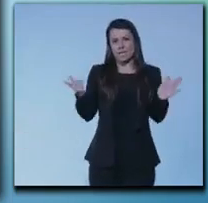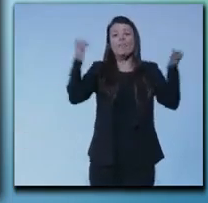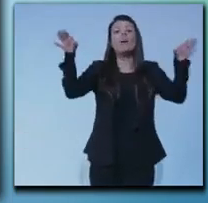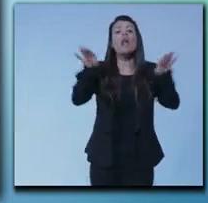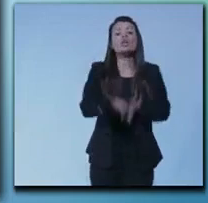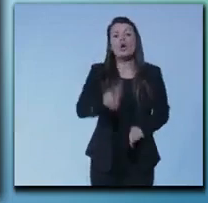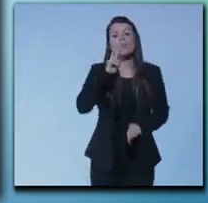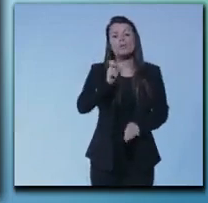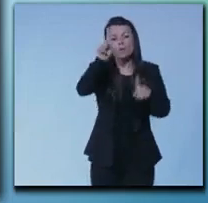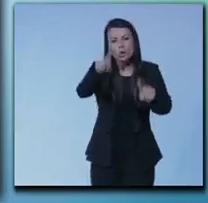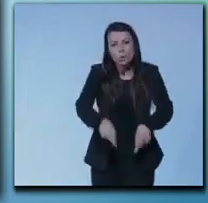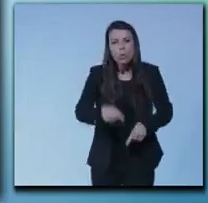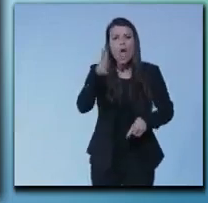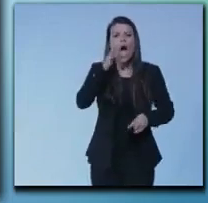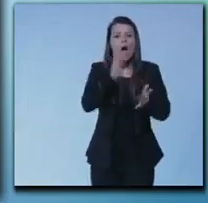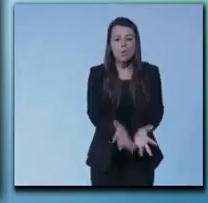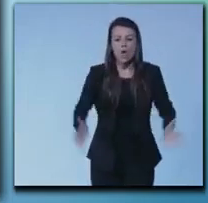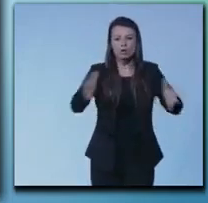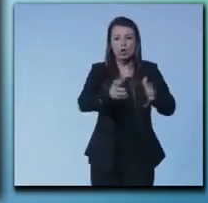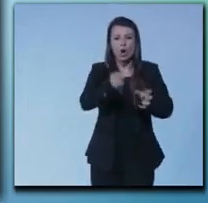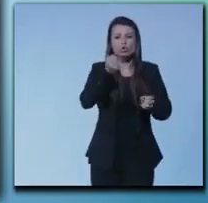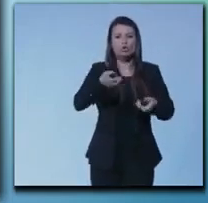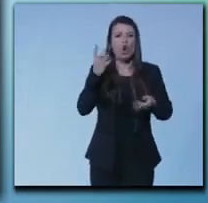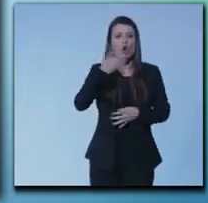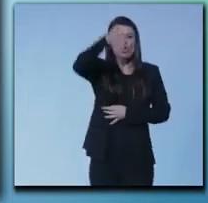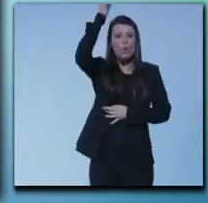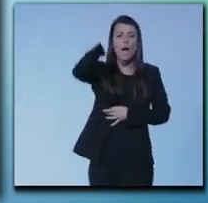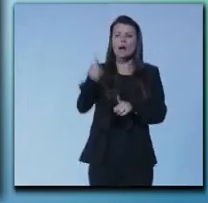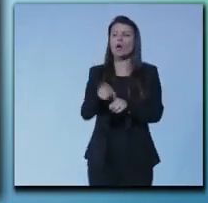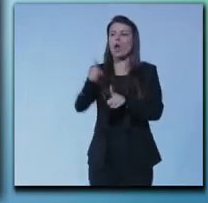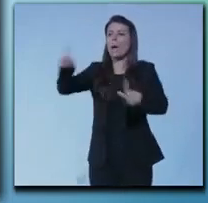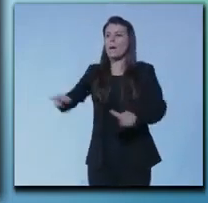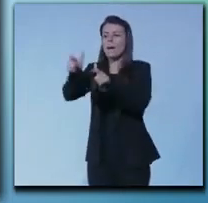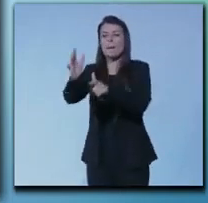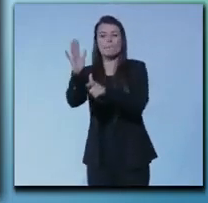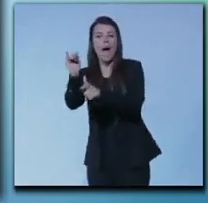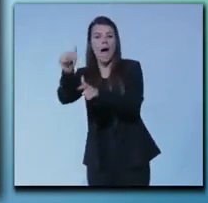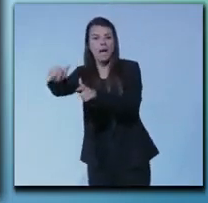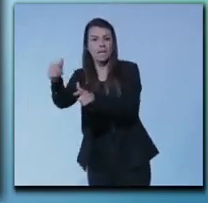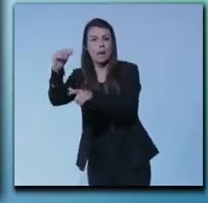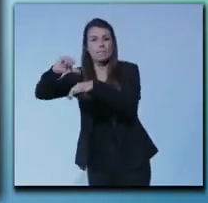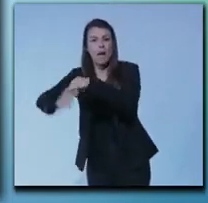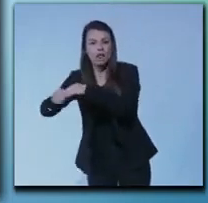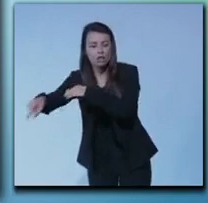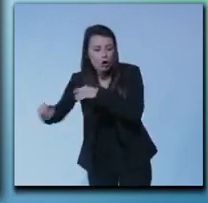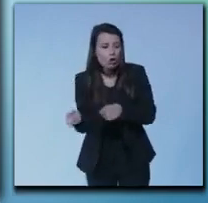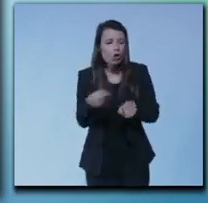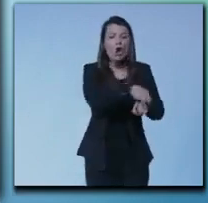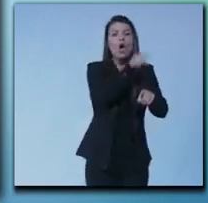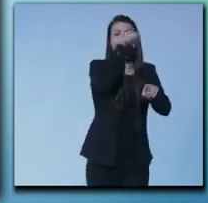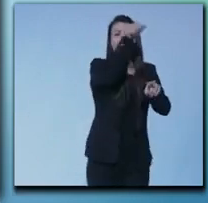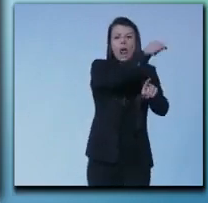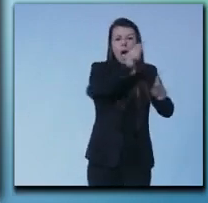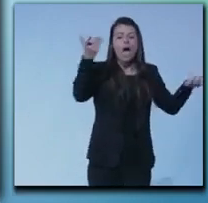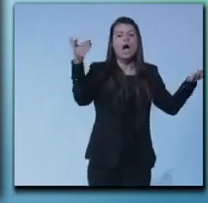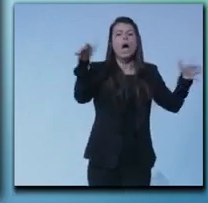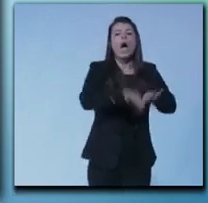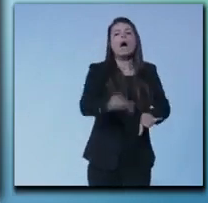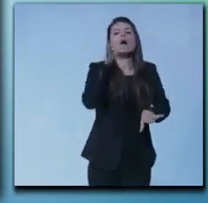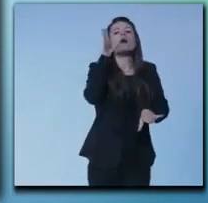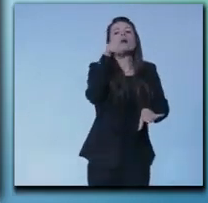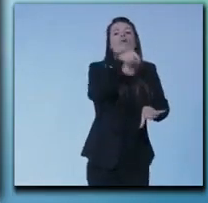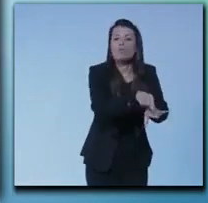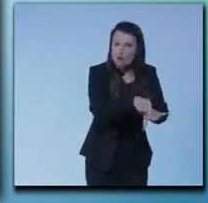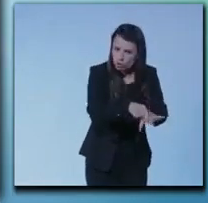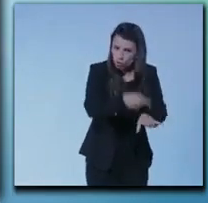Valtrompia ci mancava effettivamente là c'è il mandorlo a Bari su abbiamo trovato l'acquedotto romano io voglio salvare il mandorlo a Bari